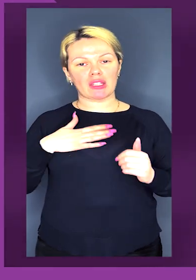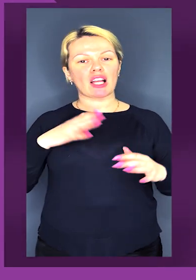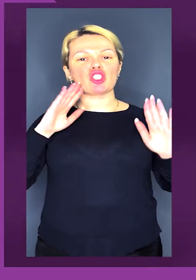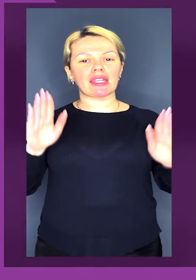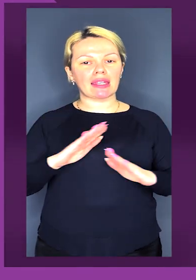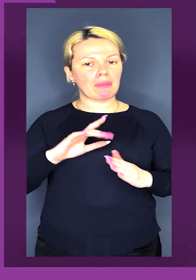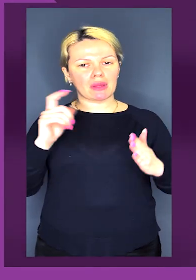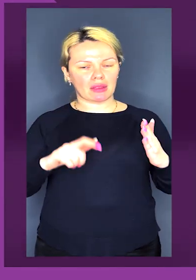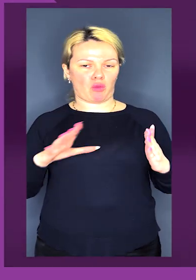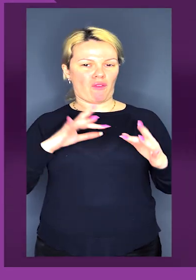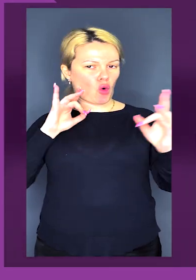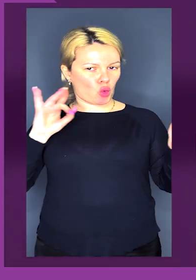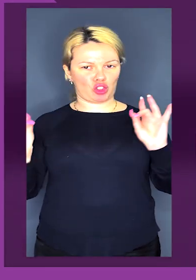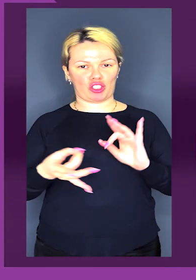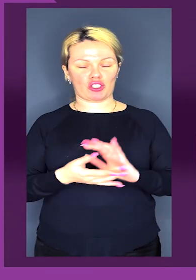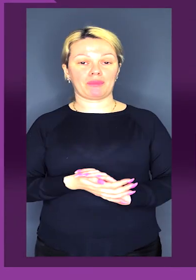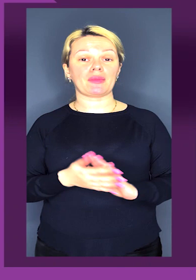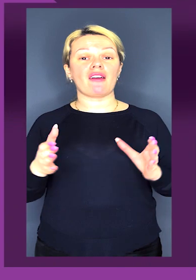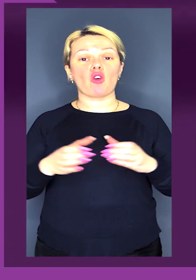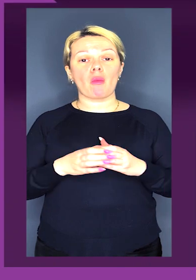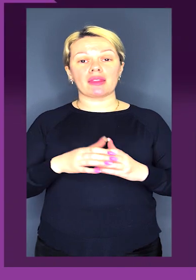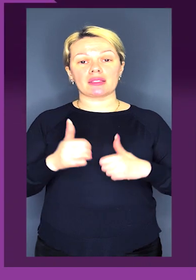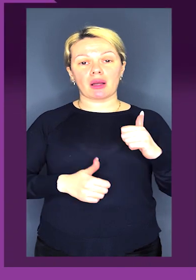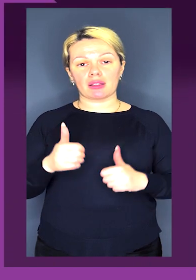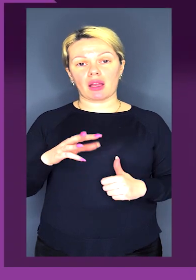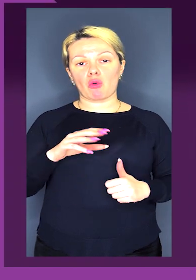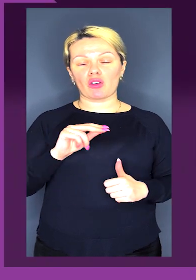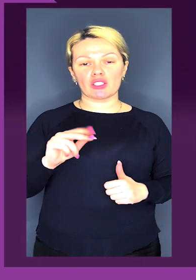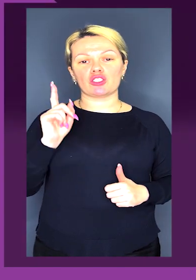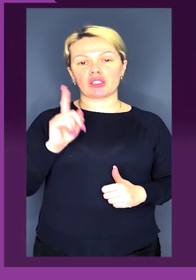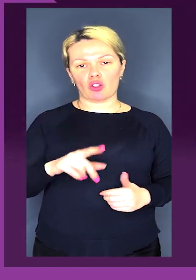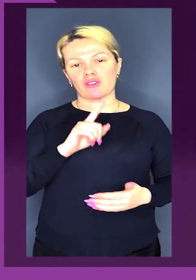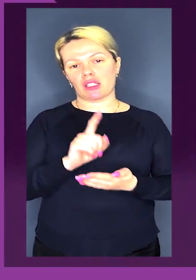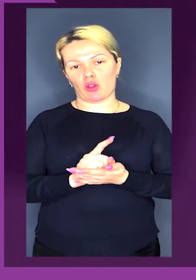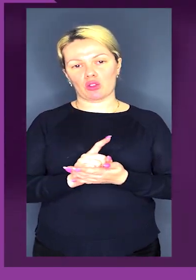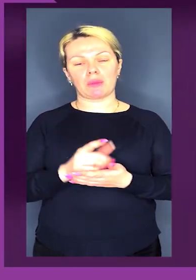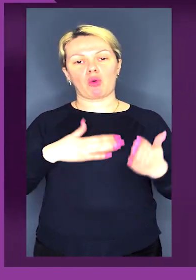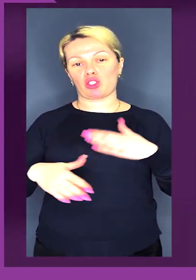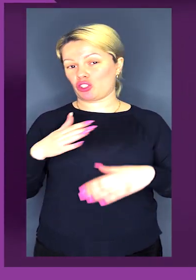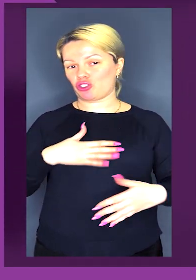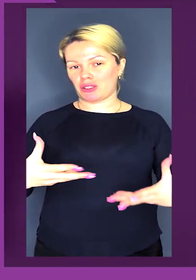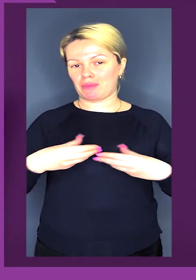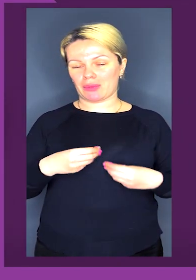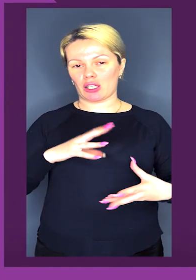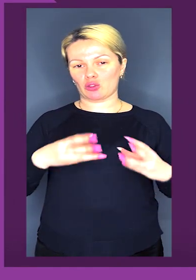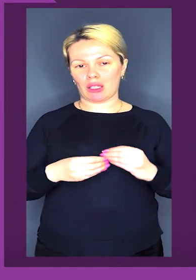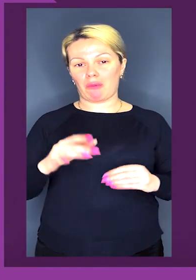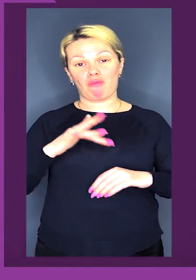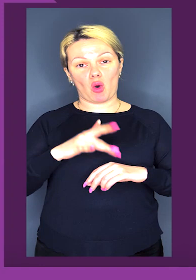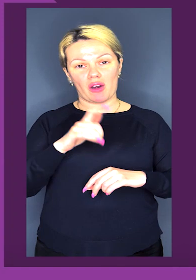щоб наш гімн Луна все гучніше. У командних змаганнях Наталії Морквич також вдалося потішити результатами